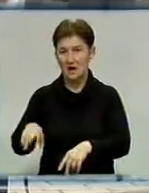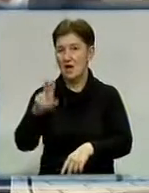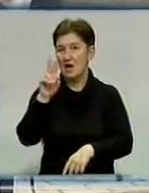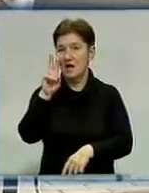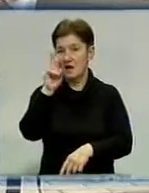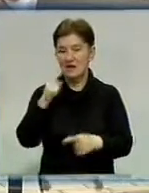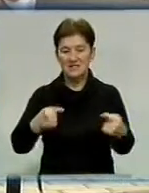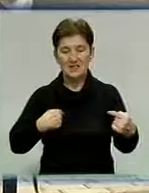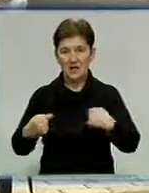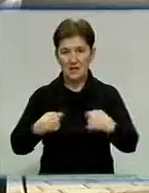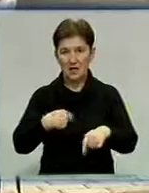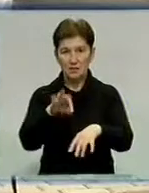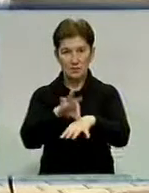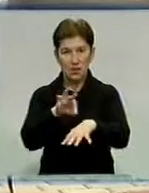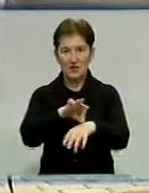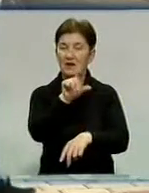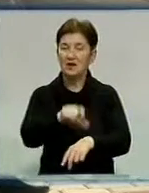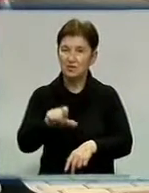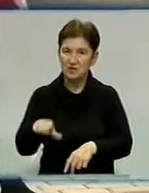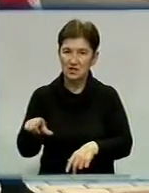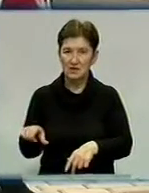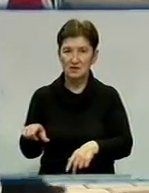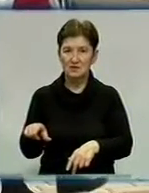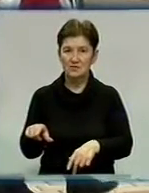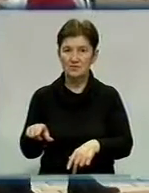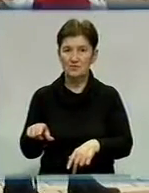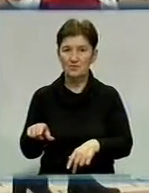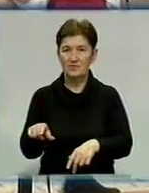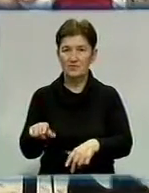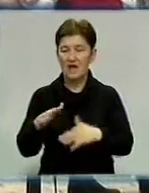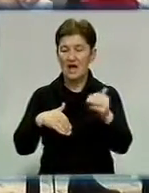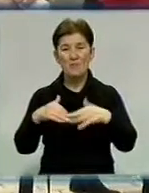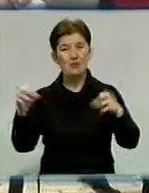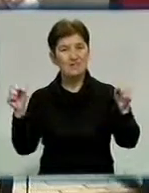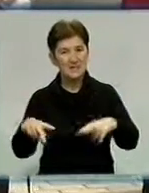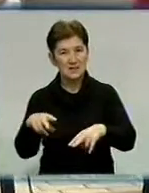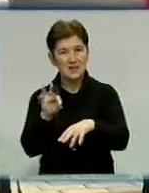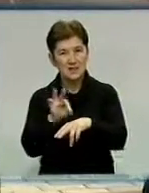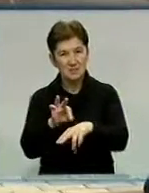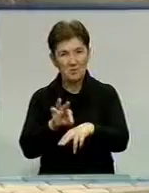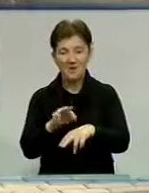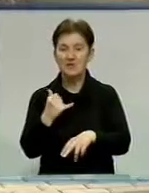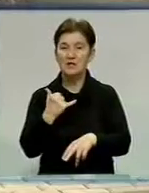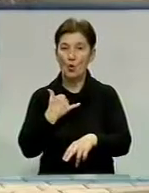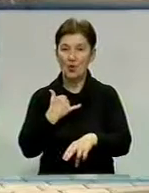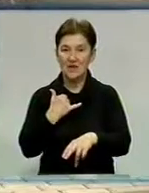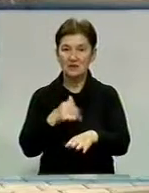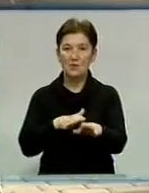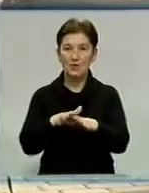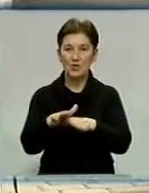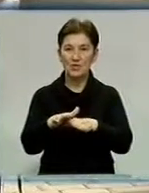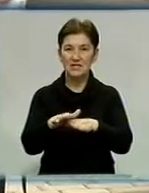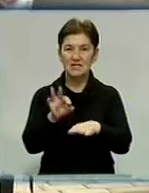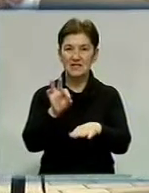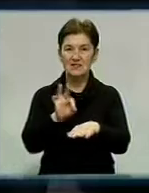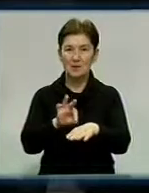Страдають больні люди. Люди, страдаючі професіональними заболіваннями. У нас проходять реабілітацію